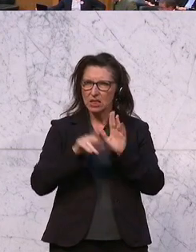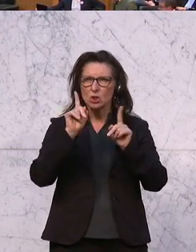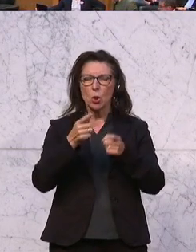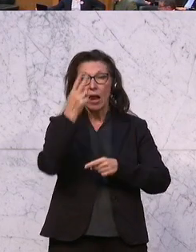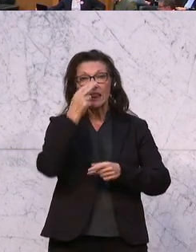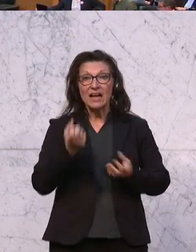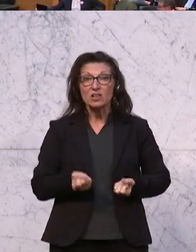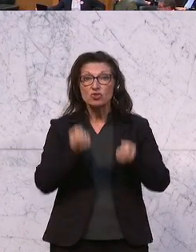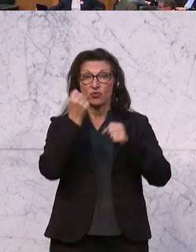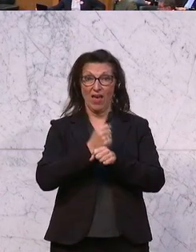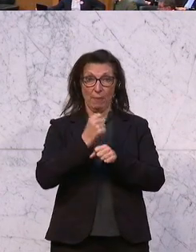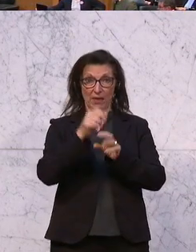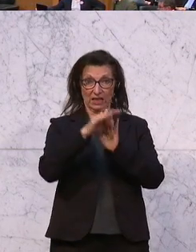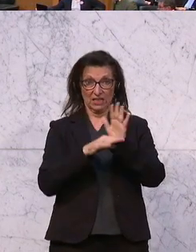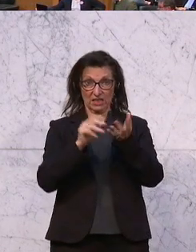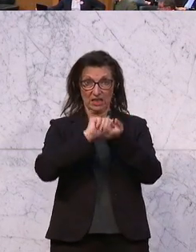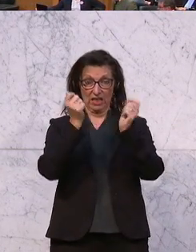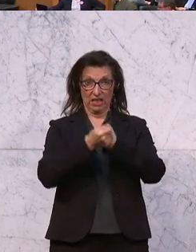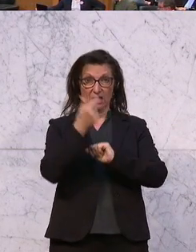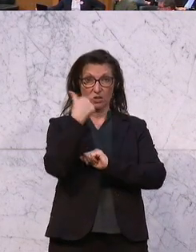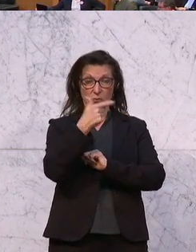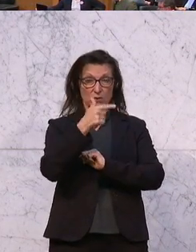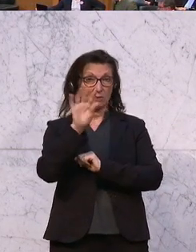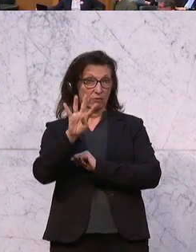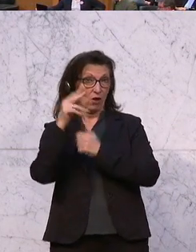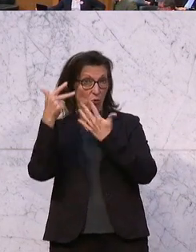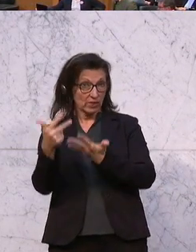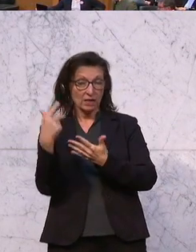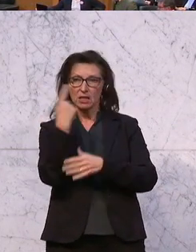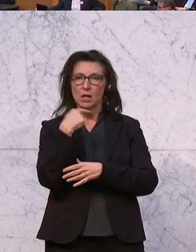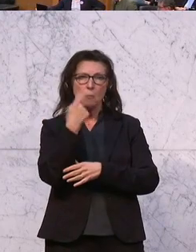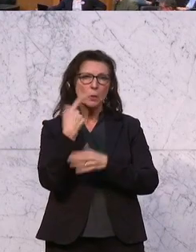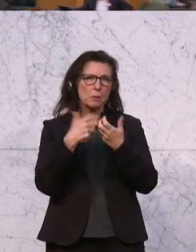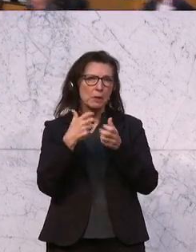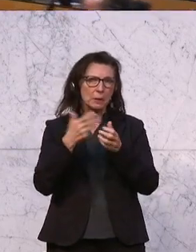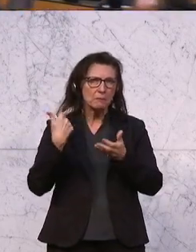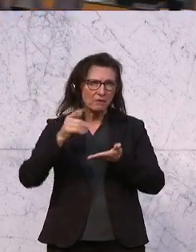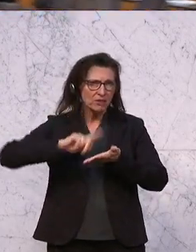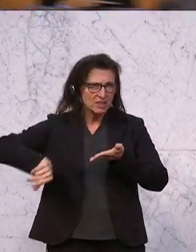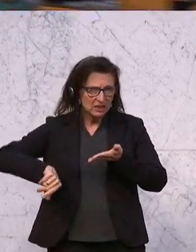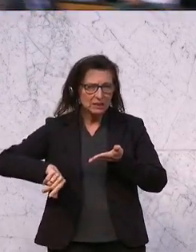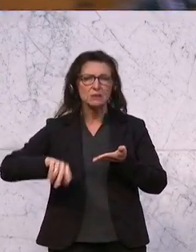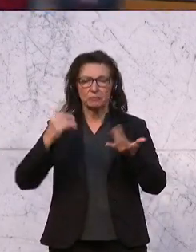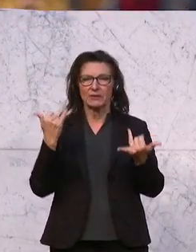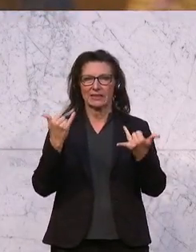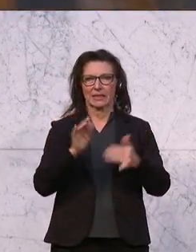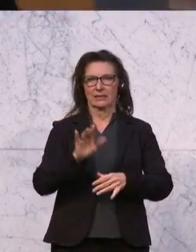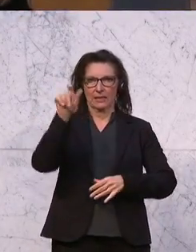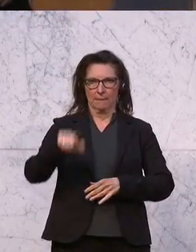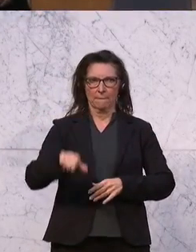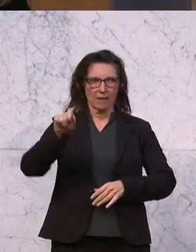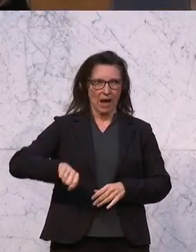der Nachtschwerarbeitsbeitrag der Arbeitgeber im Jahr